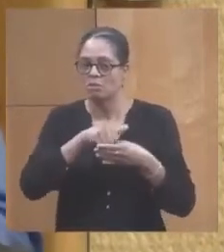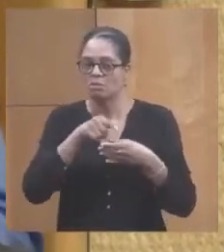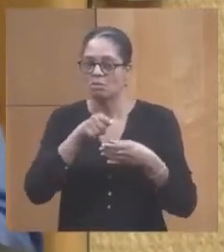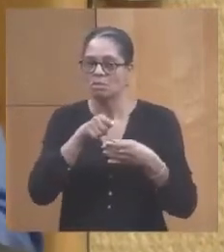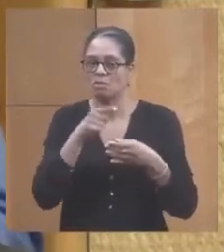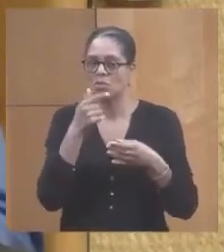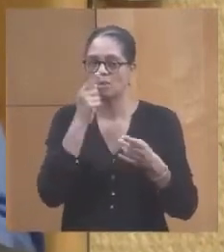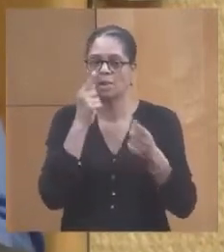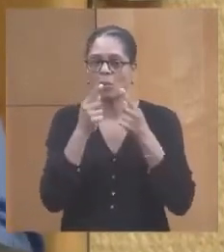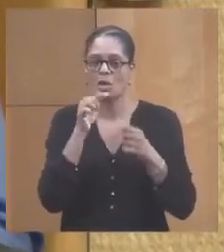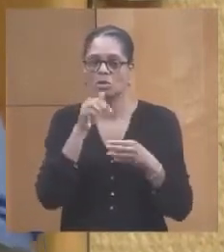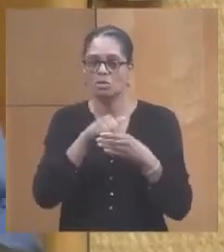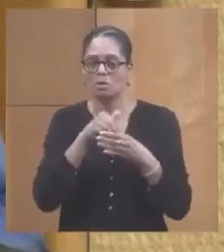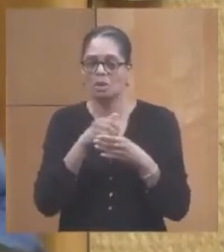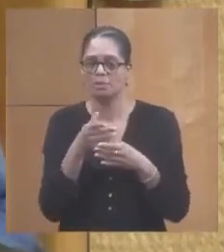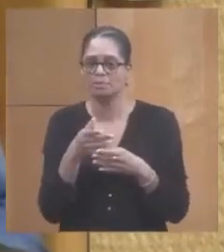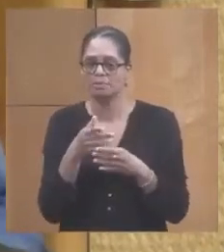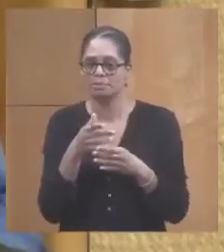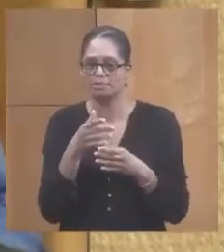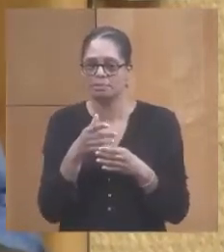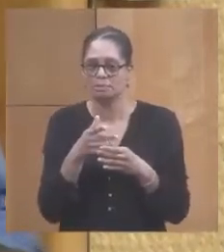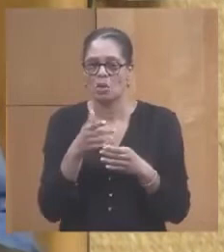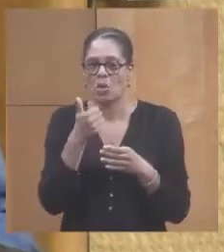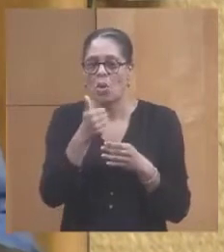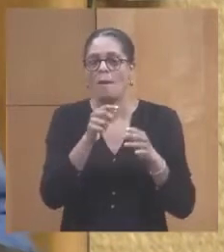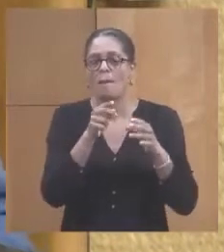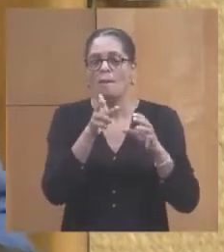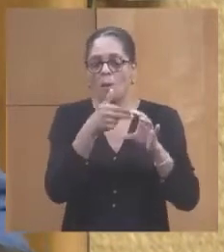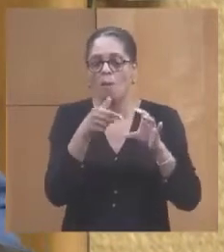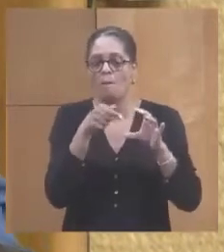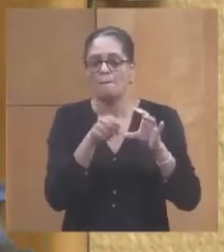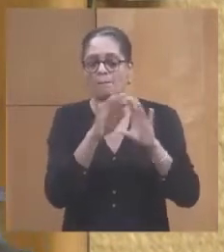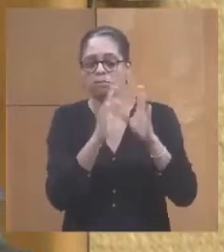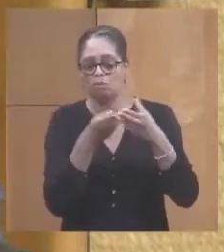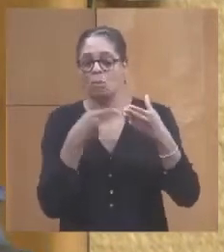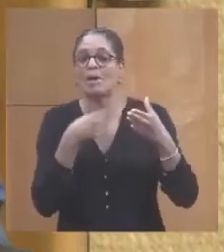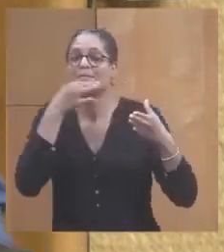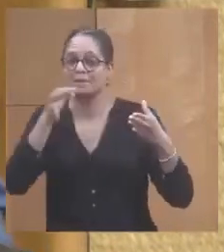sur l'un des montants. Je vais le préciser.